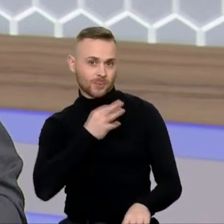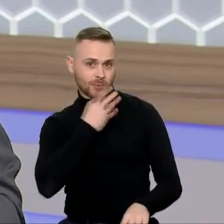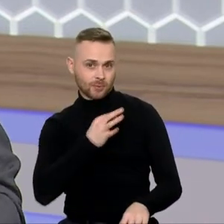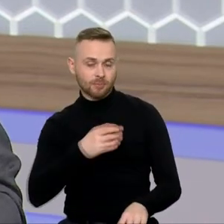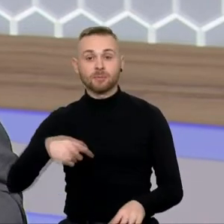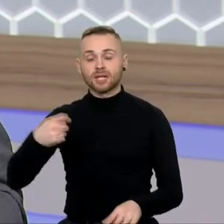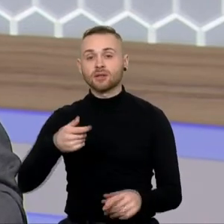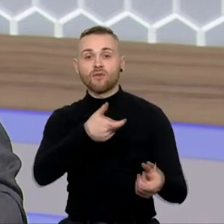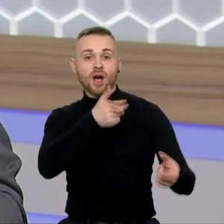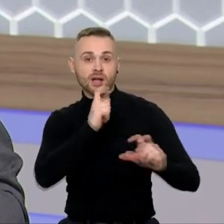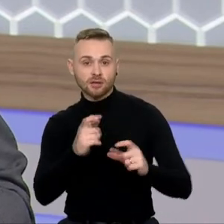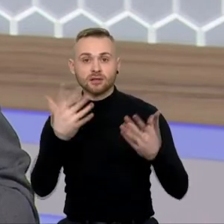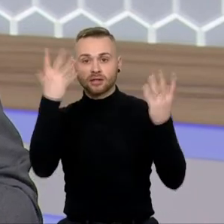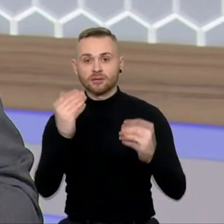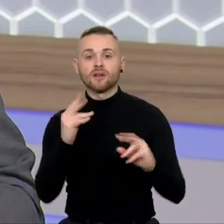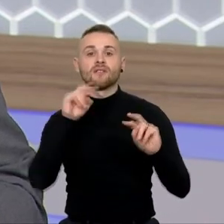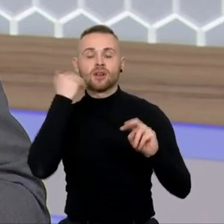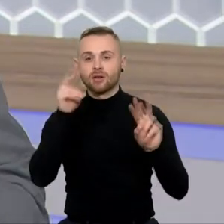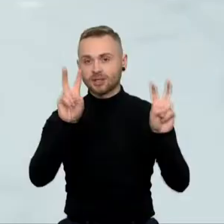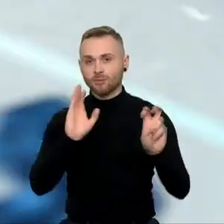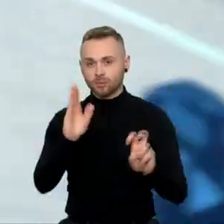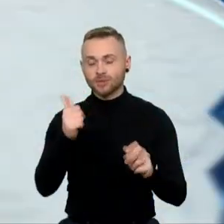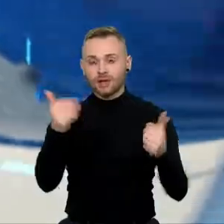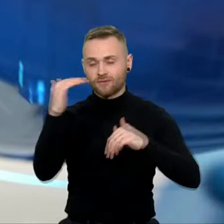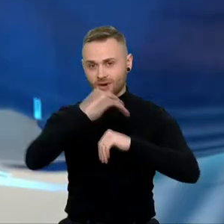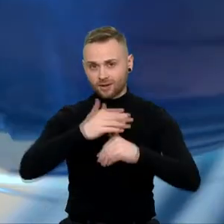atsakymai, dienos temai. Gero vakaro savo.